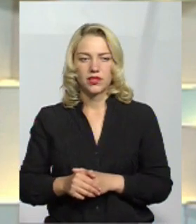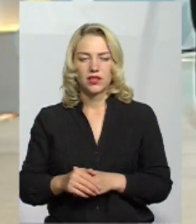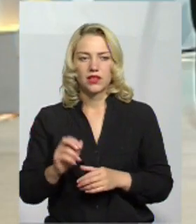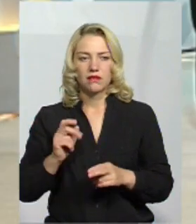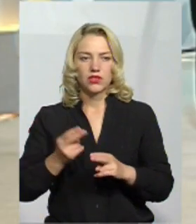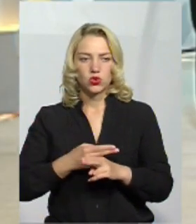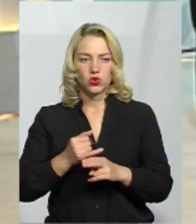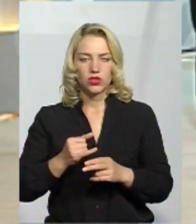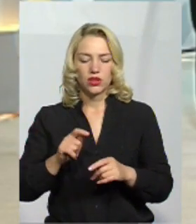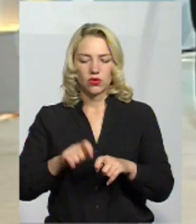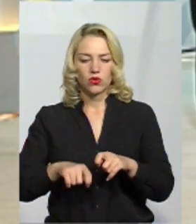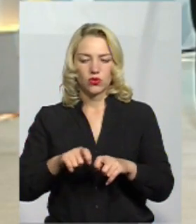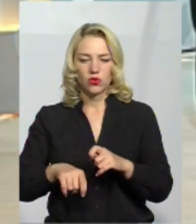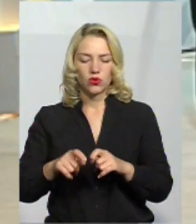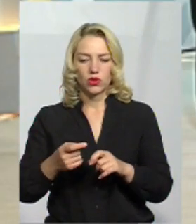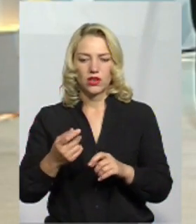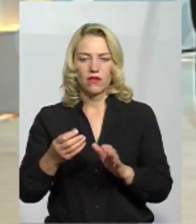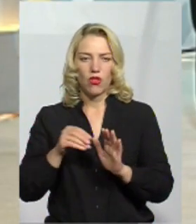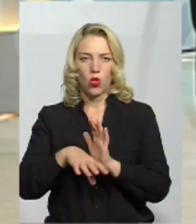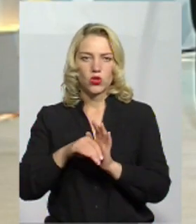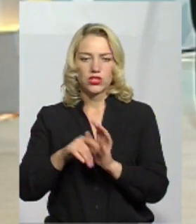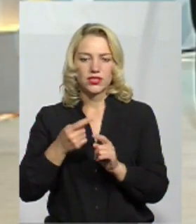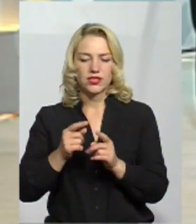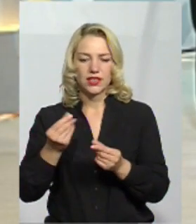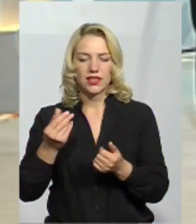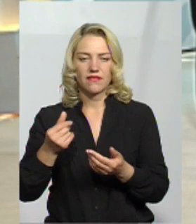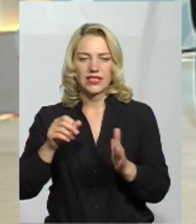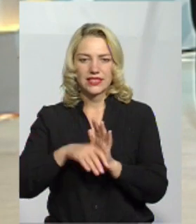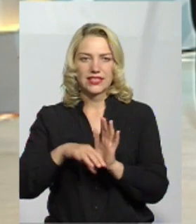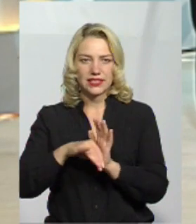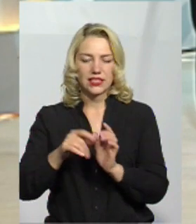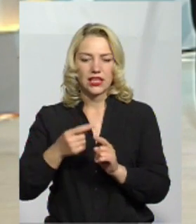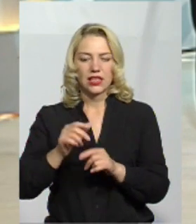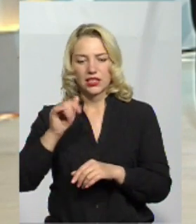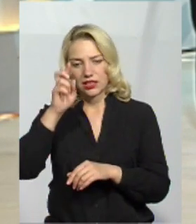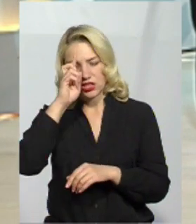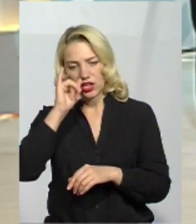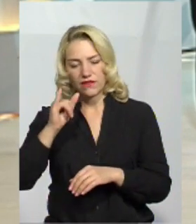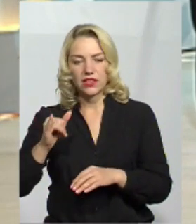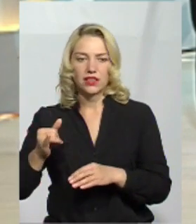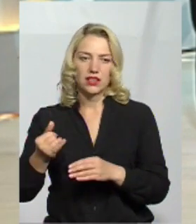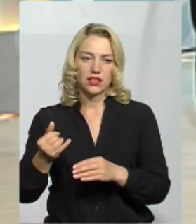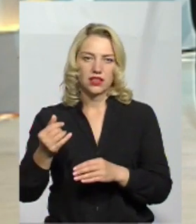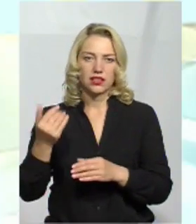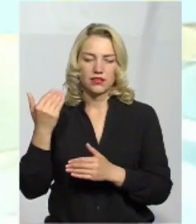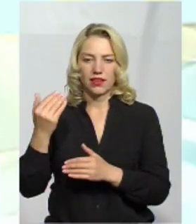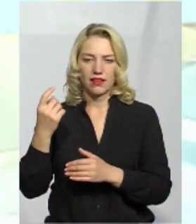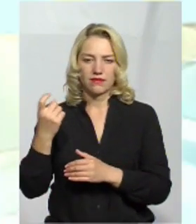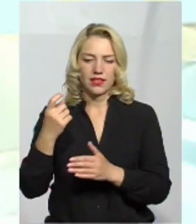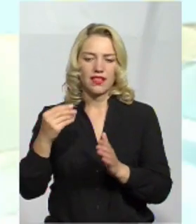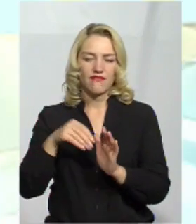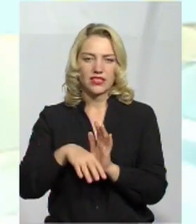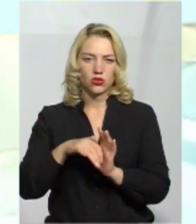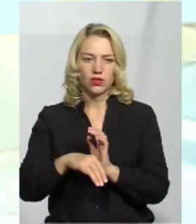І відсутній контроль вложення певних інвестицій, як і державних коштів, так і інвестицій інвесторів. Зрозуміло. Далі маємо